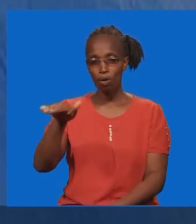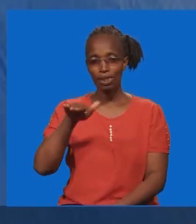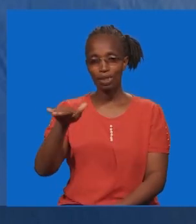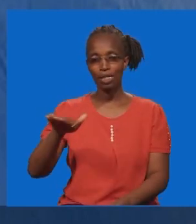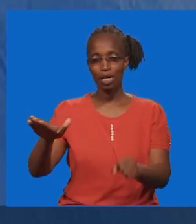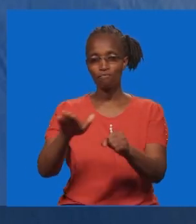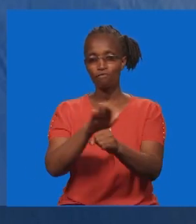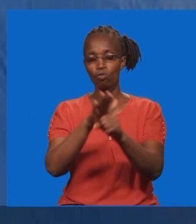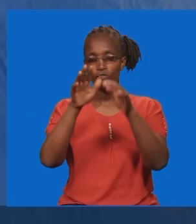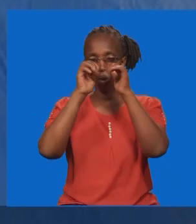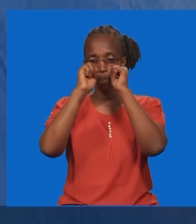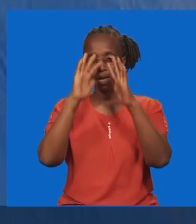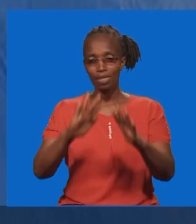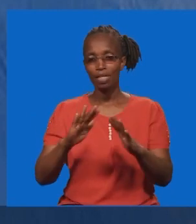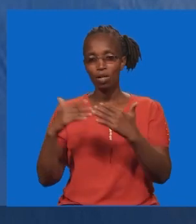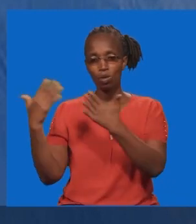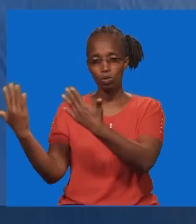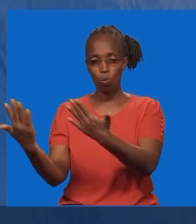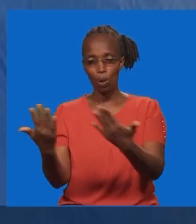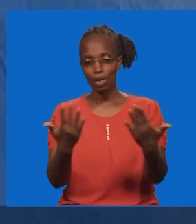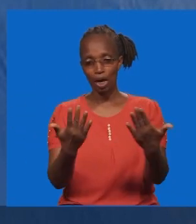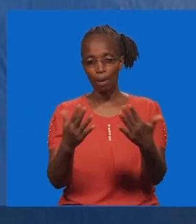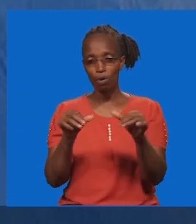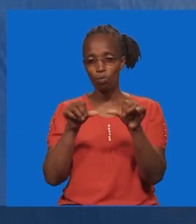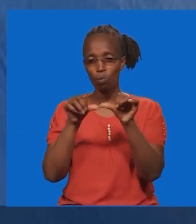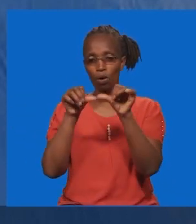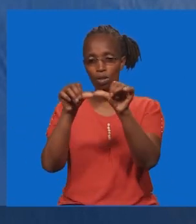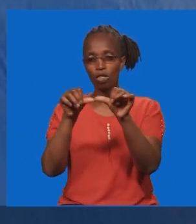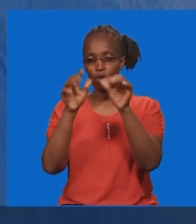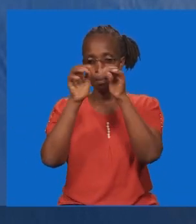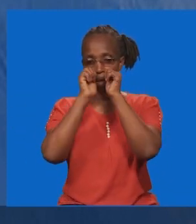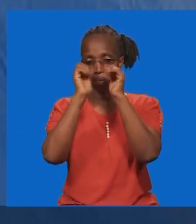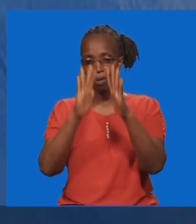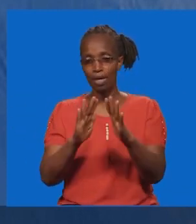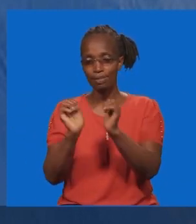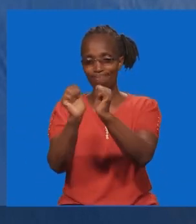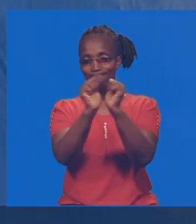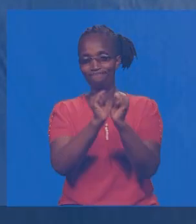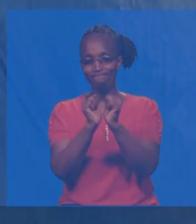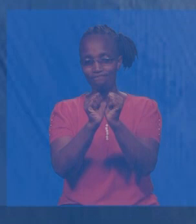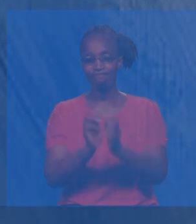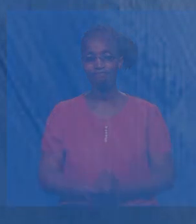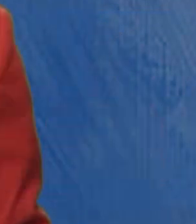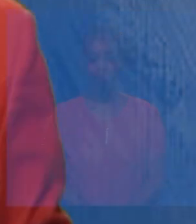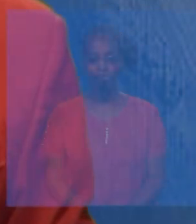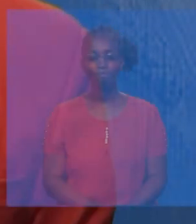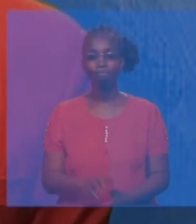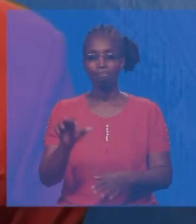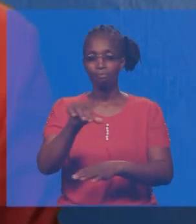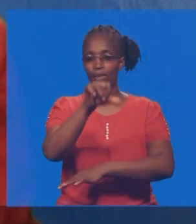ambalo, litakuwa nilambaraka kwako. Karibia, karibia, tukaweze kubarikiwa pamoja.